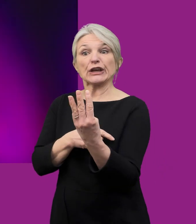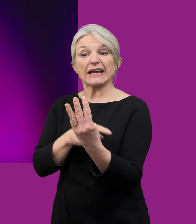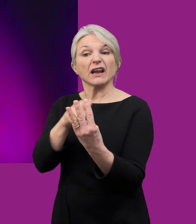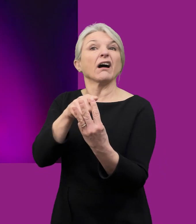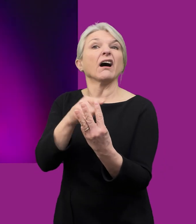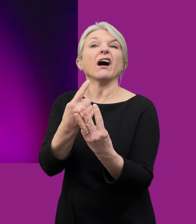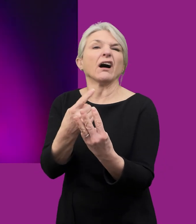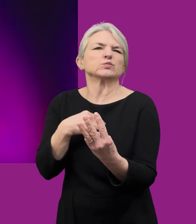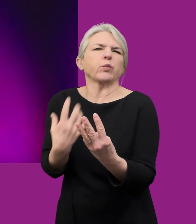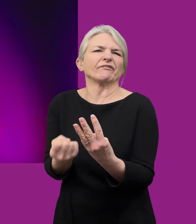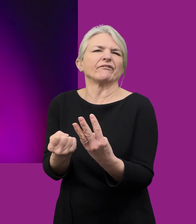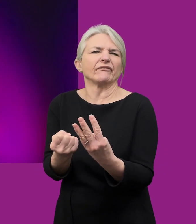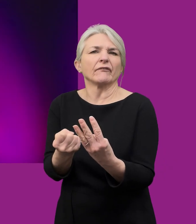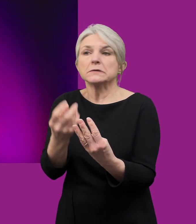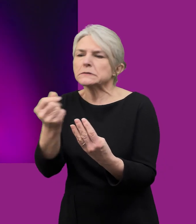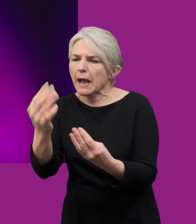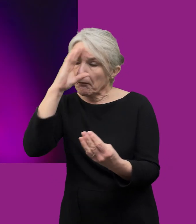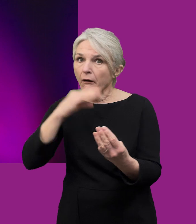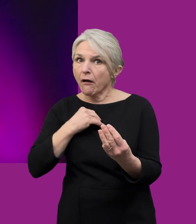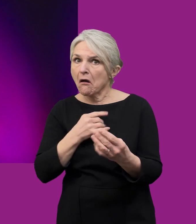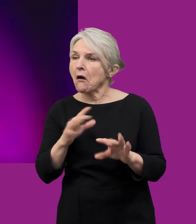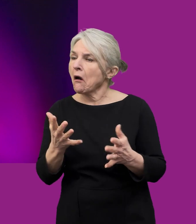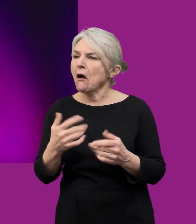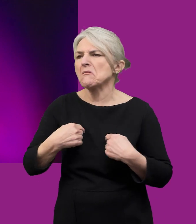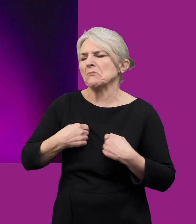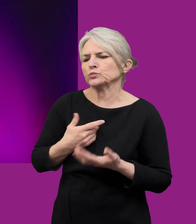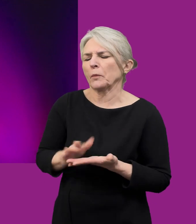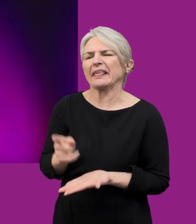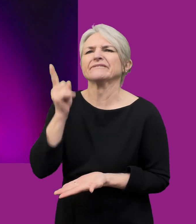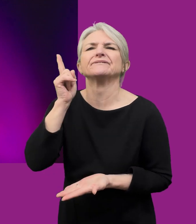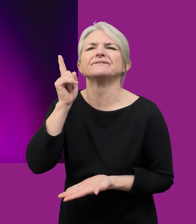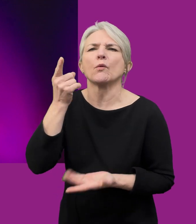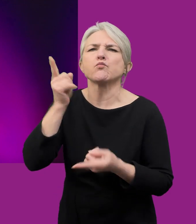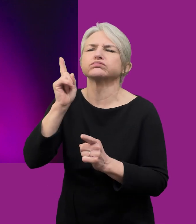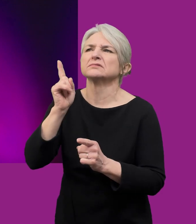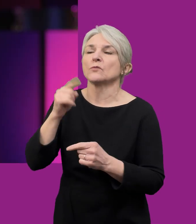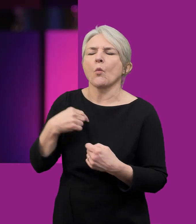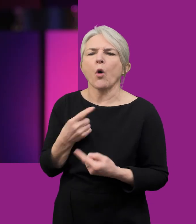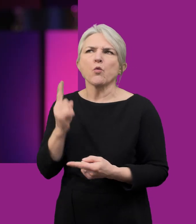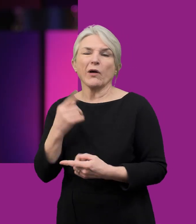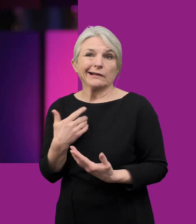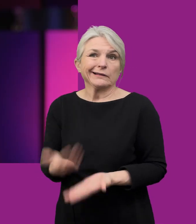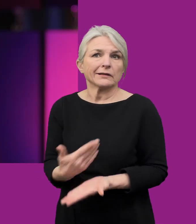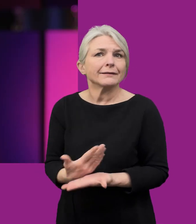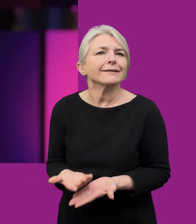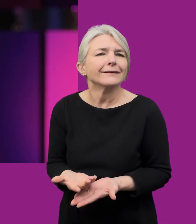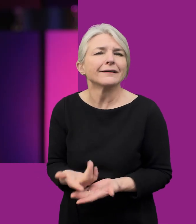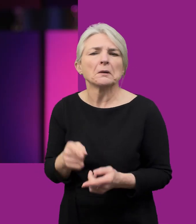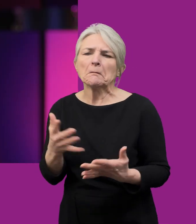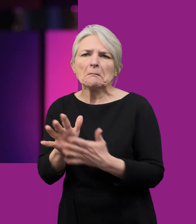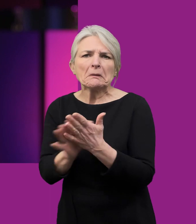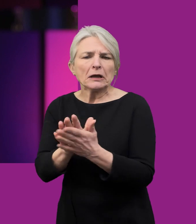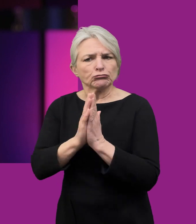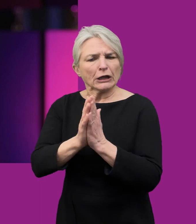Dewisodd rhai ysgrifennu grŵp anghryfyddol ac roedd y rhai mwyaf cyffredin yn cynnwys agnostic ac yn ffyddiwr. Mae hyn yn dangos y darlun